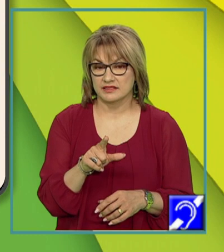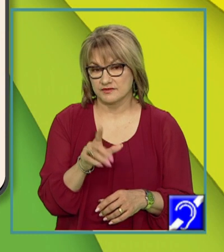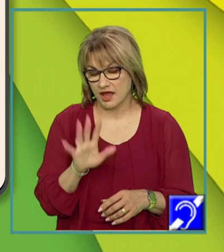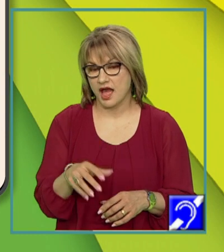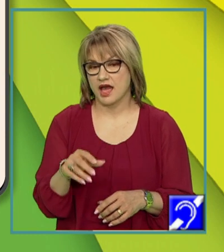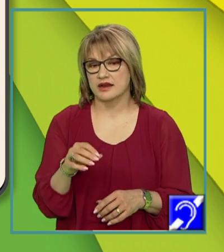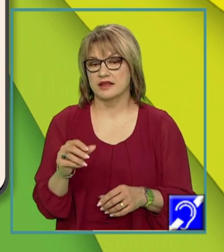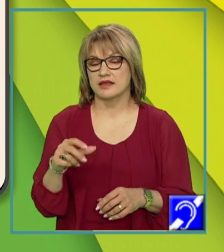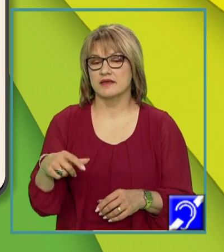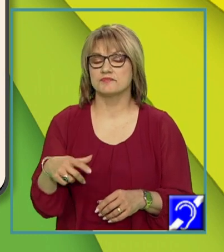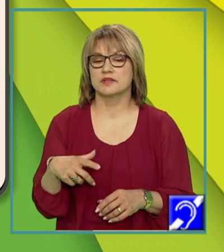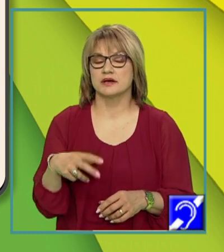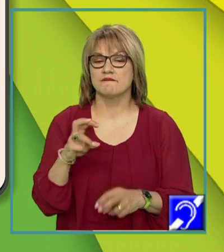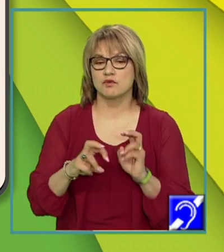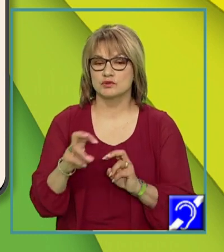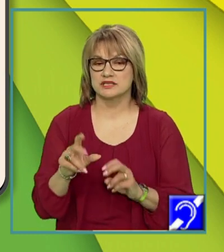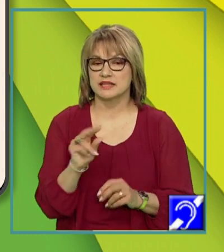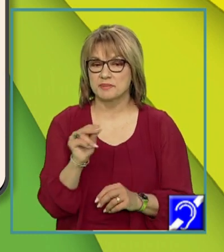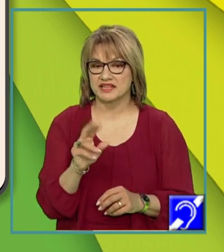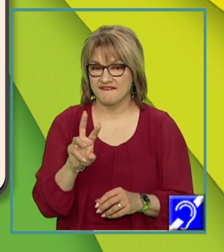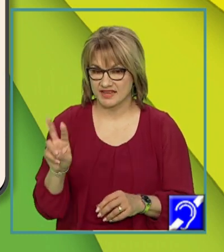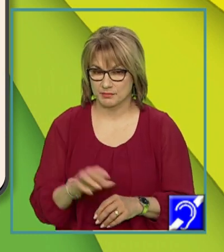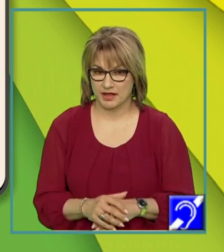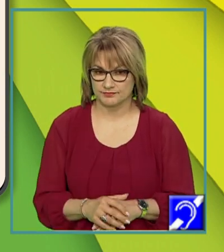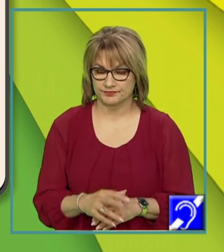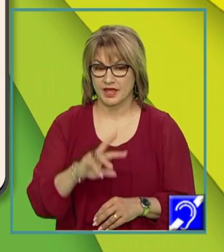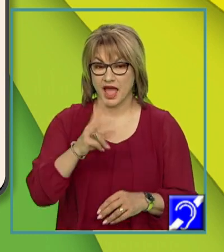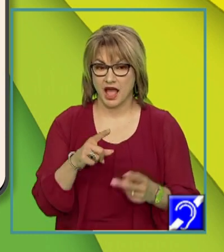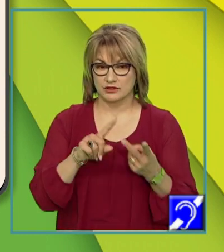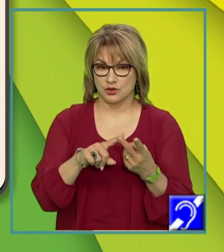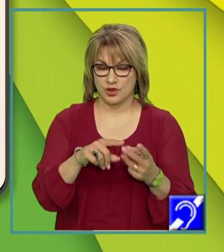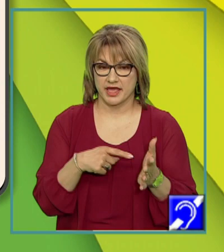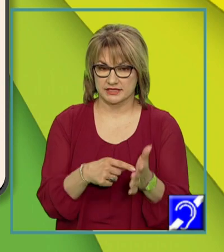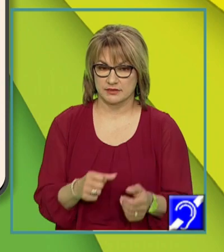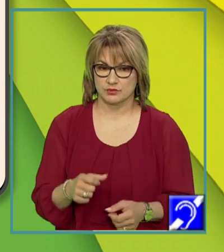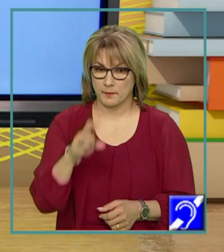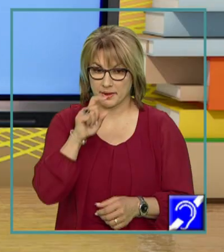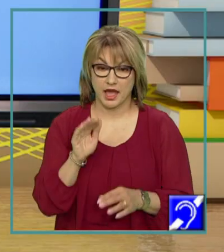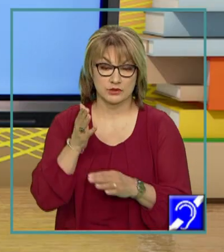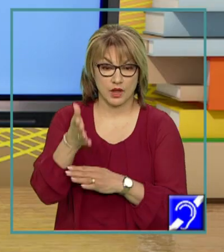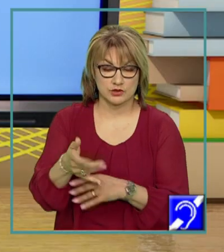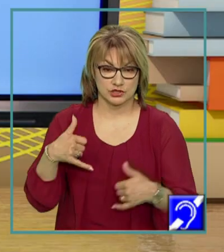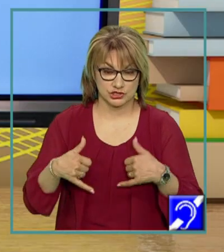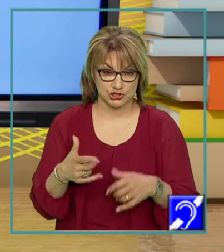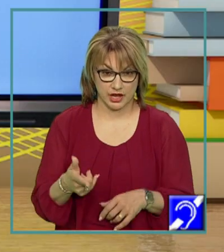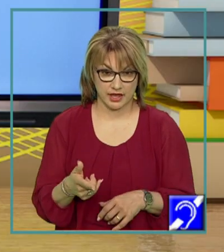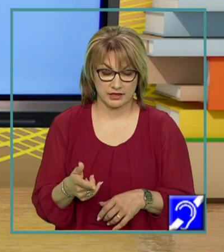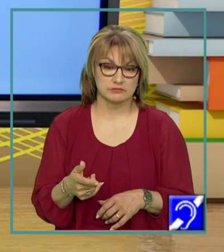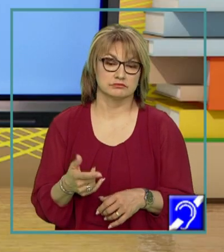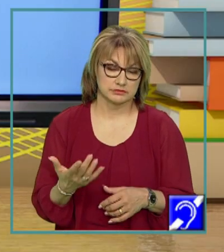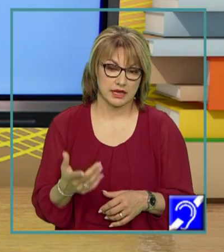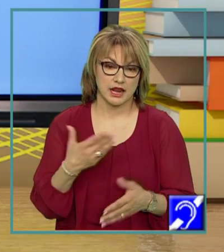sintactică de predicat verbal. În cel de-al doilea exemplu, băiatul a ajuns inginer. Înlocuim verbul a ajunge cu a deveni